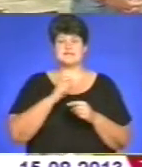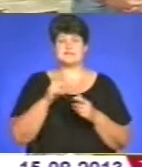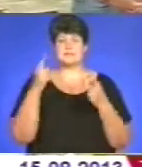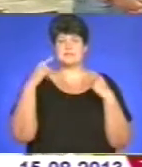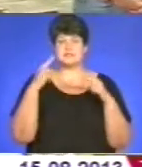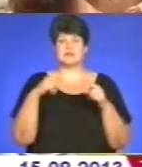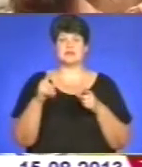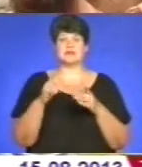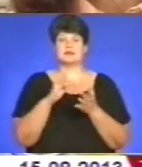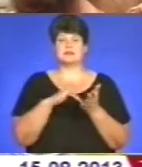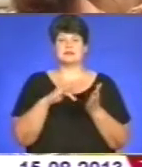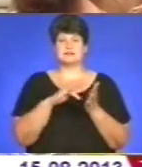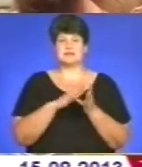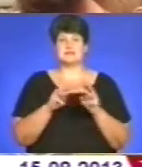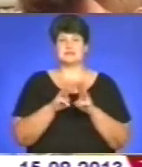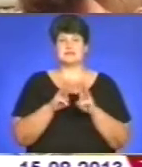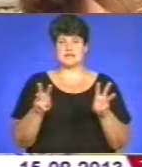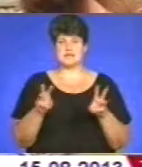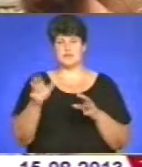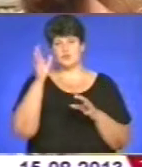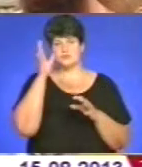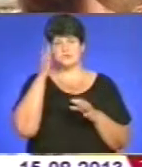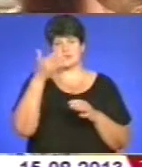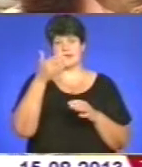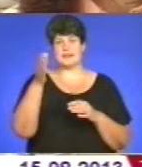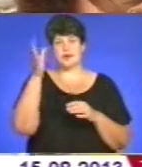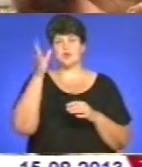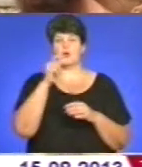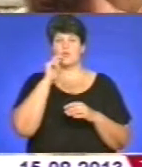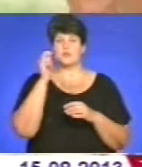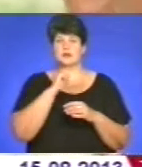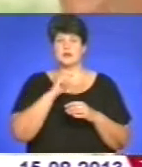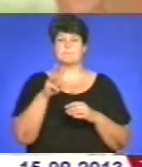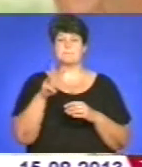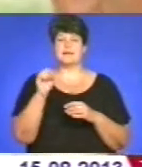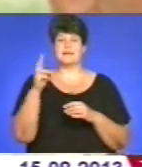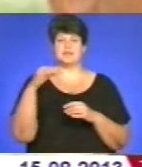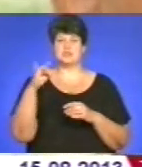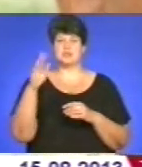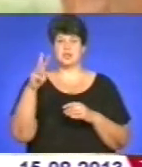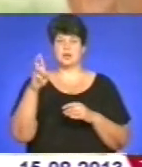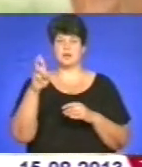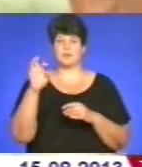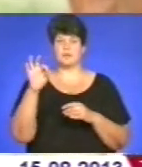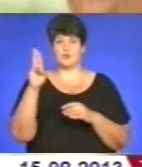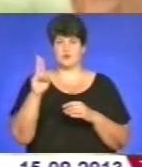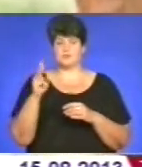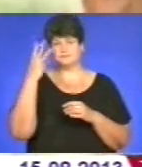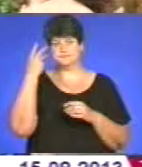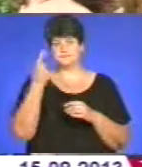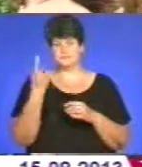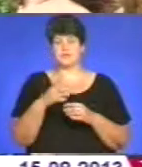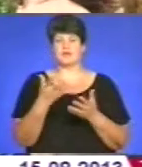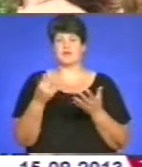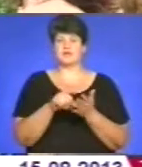«Параджанов арт» та Міністерство освіти і науки України. У Меджибожі, де відбувалося нагородження, учасники мали можливість